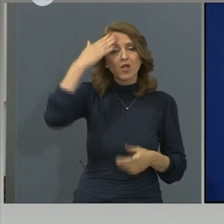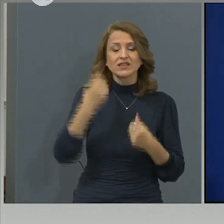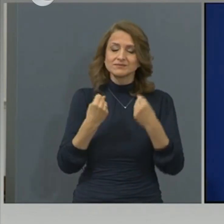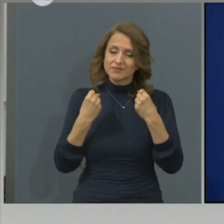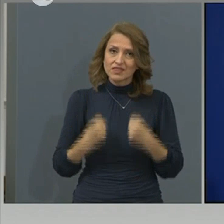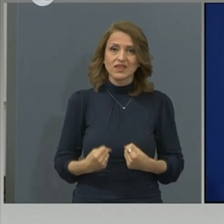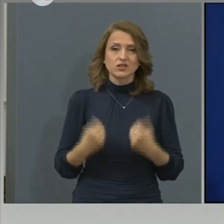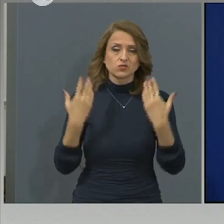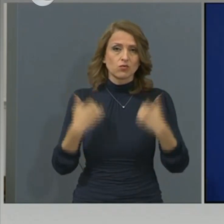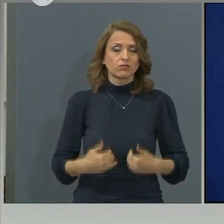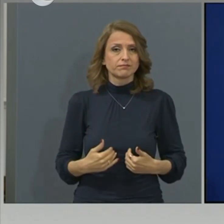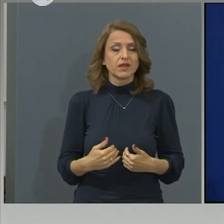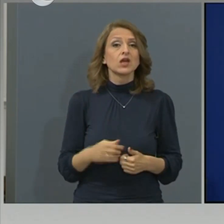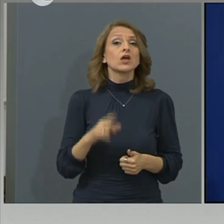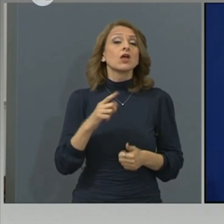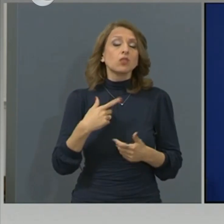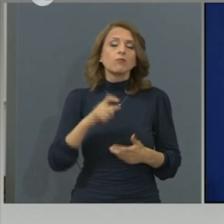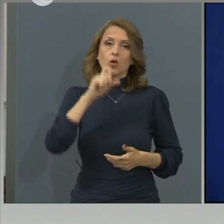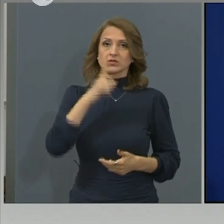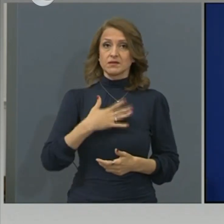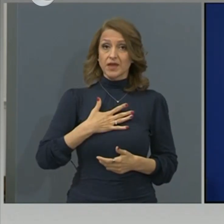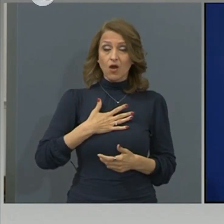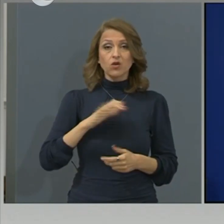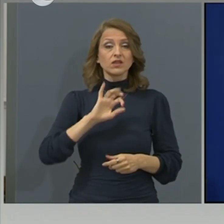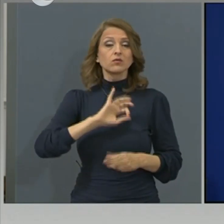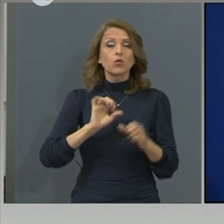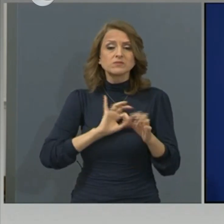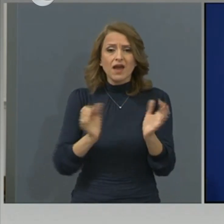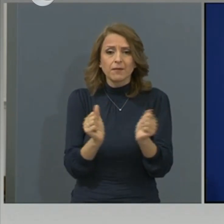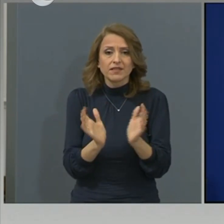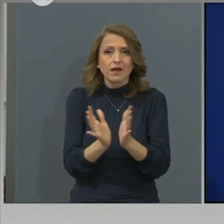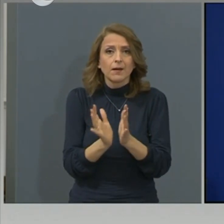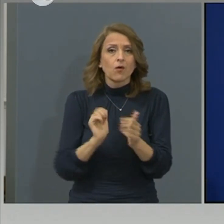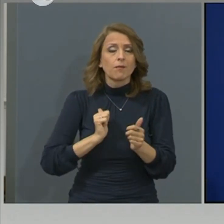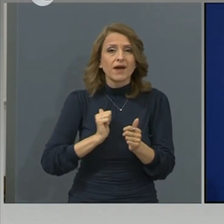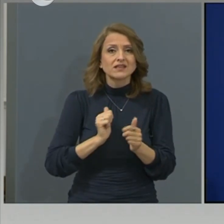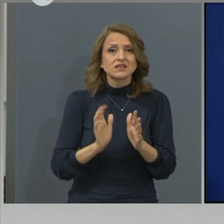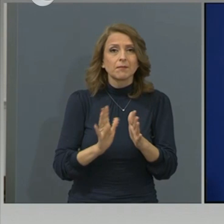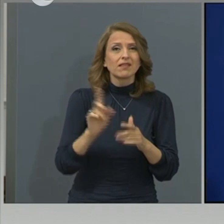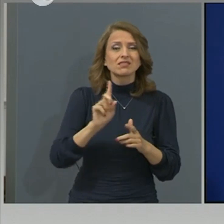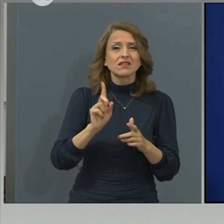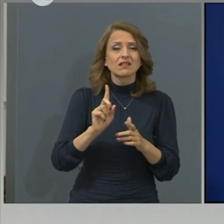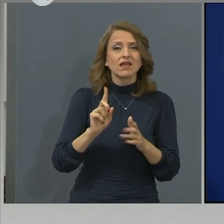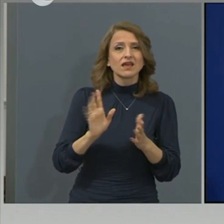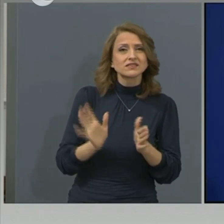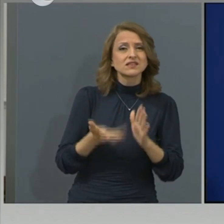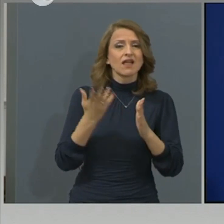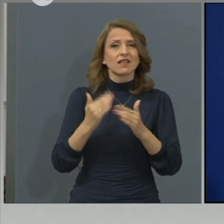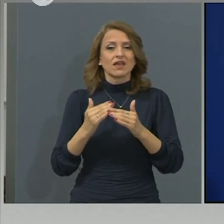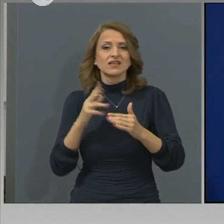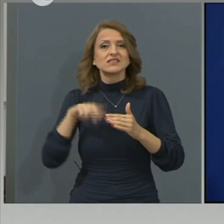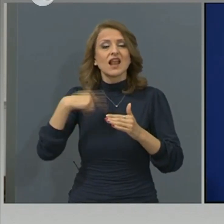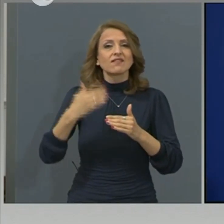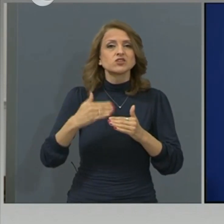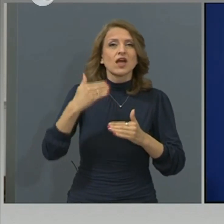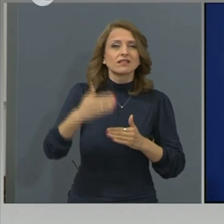гордост и нашия най-голям успех, че успяхме да ги опазиме тези болни, да не влезат в етапа на